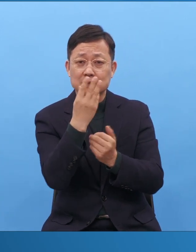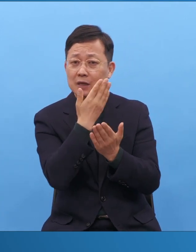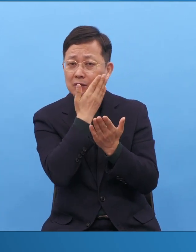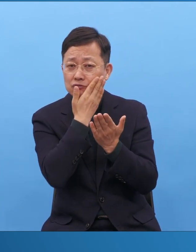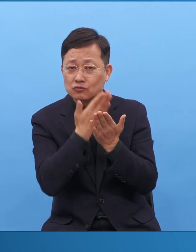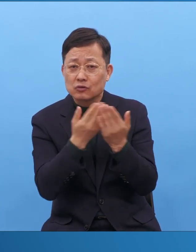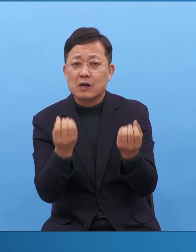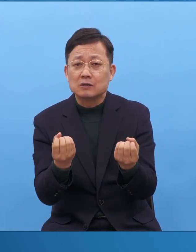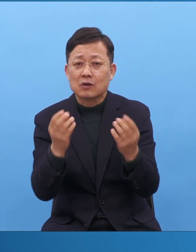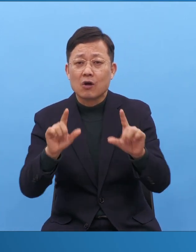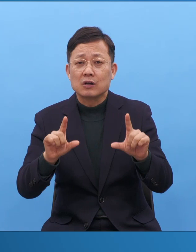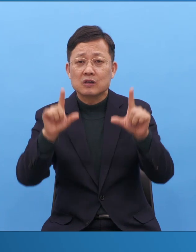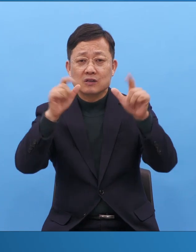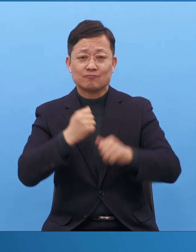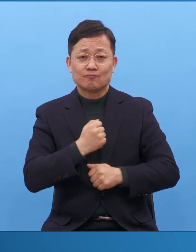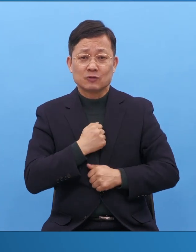지켜라.